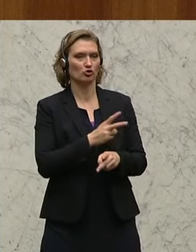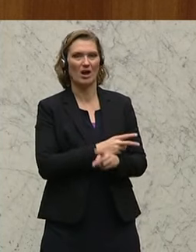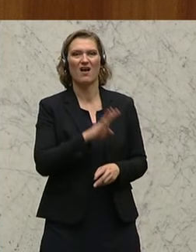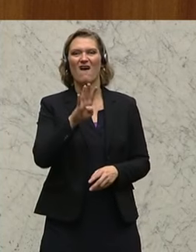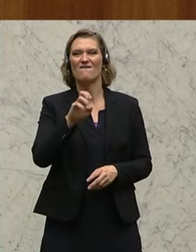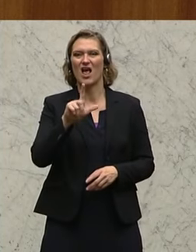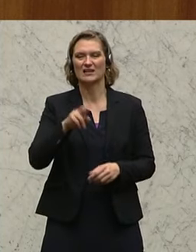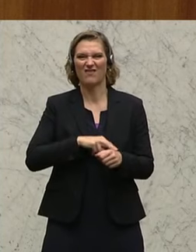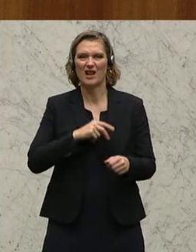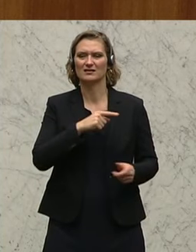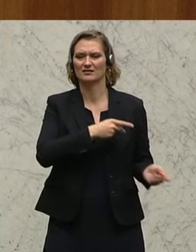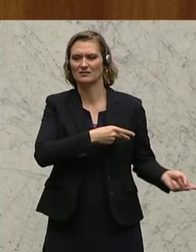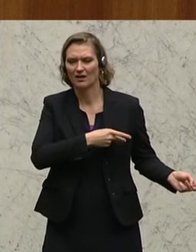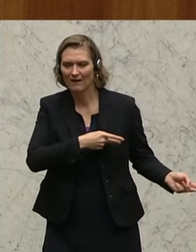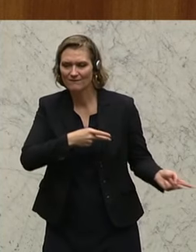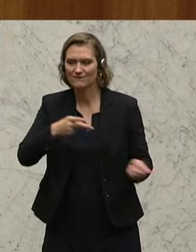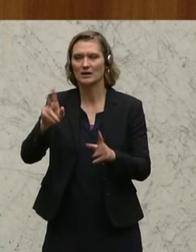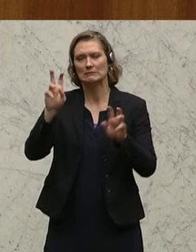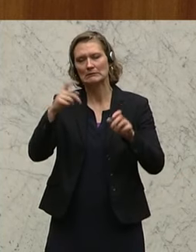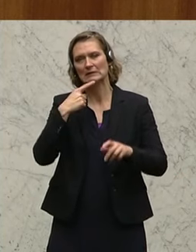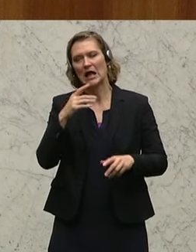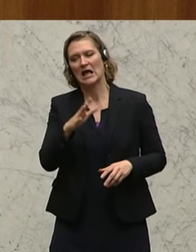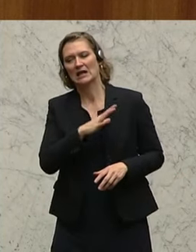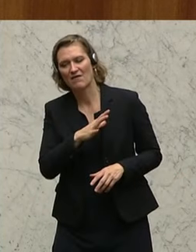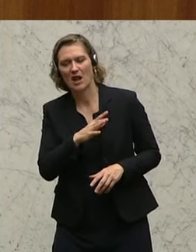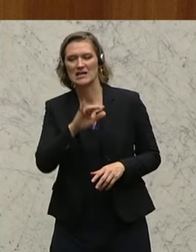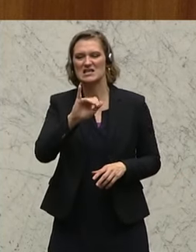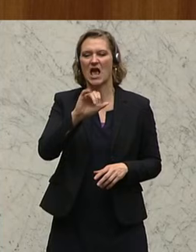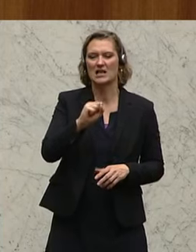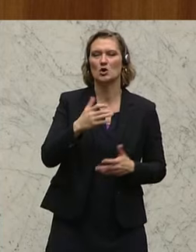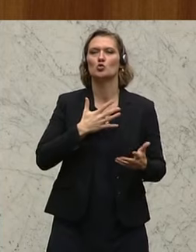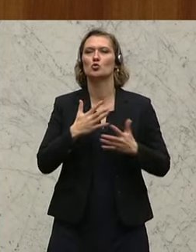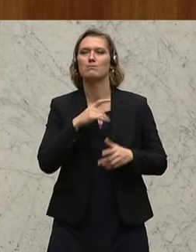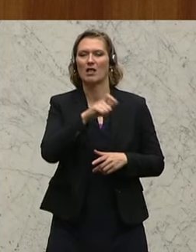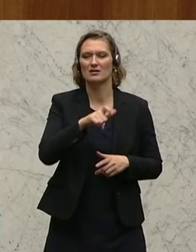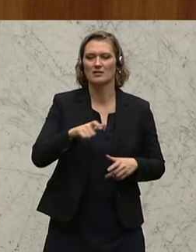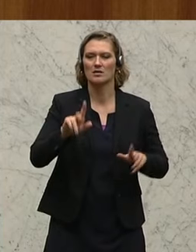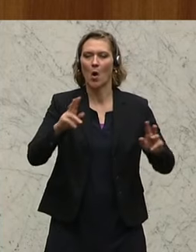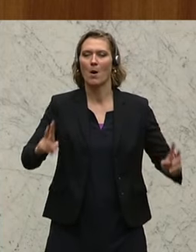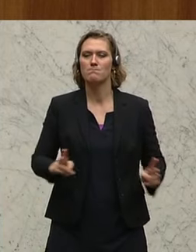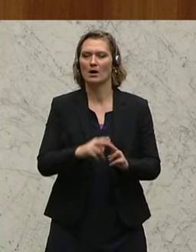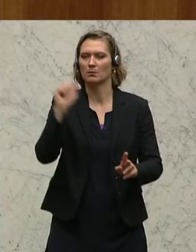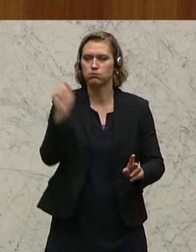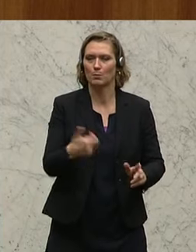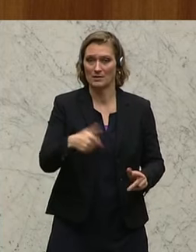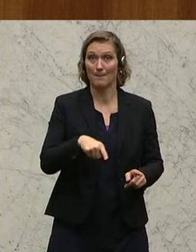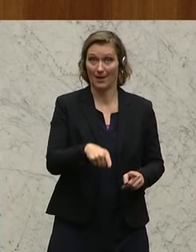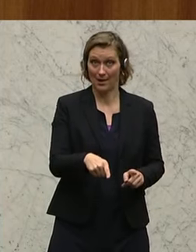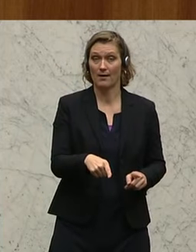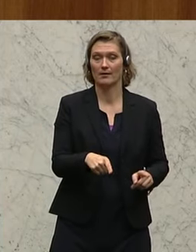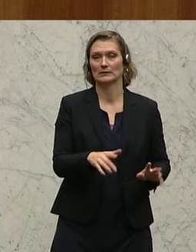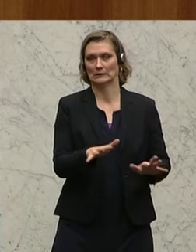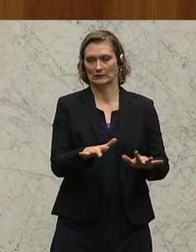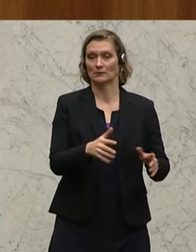Wels, ein gefährlicher, man sagt, IS-Sympathisant, der auch bei den Paris-Attentäten nicht ganz